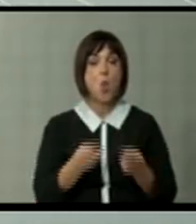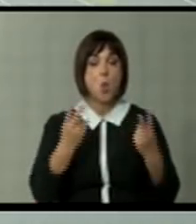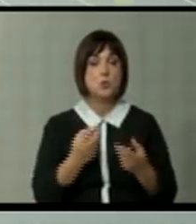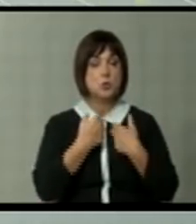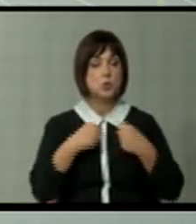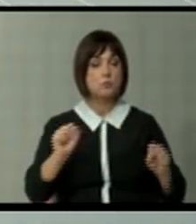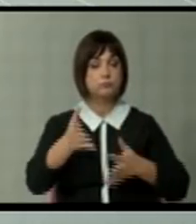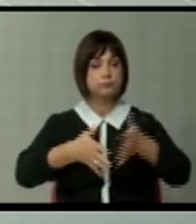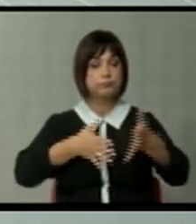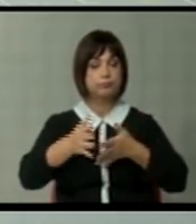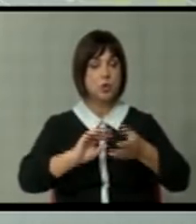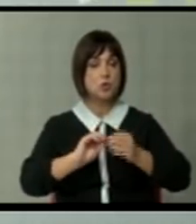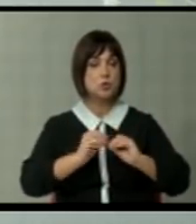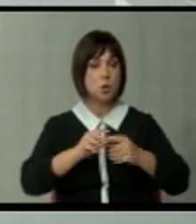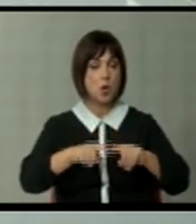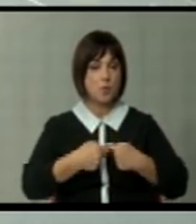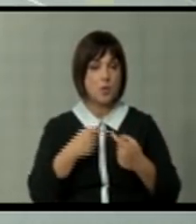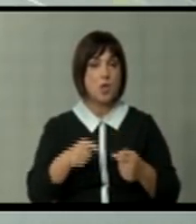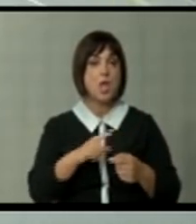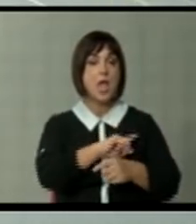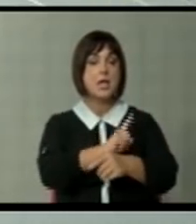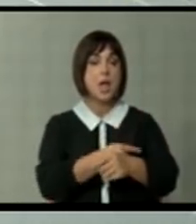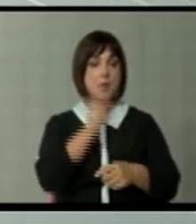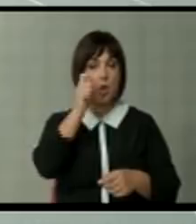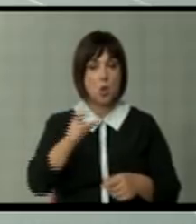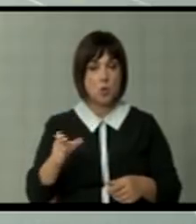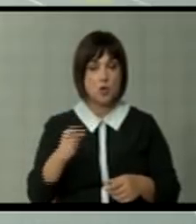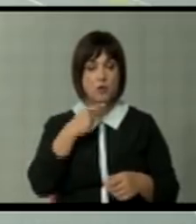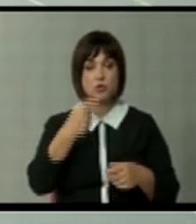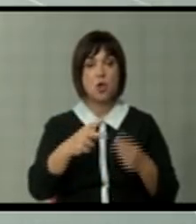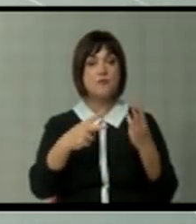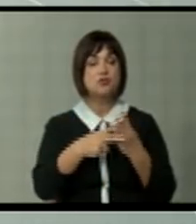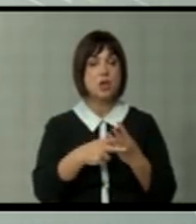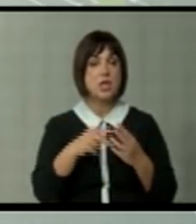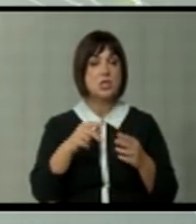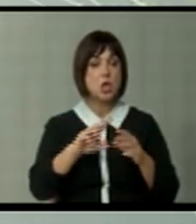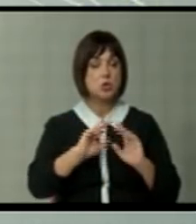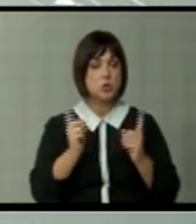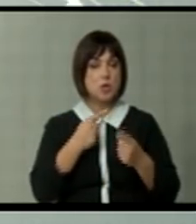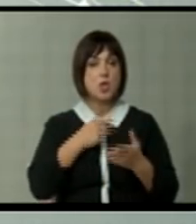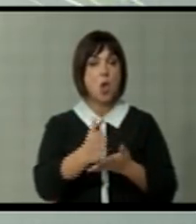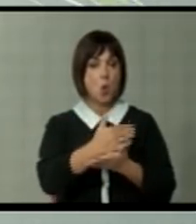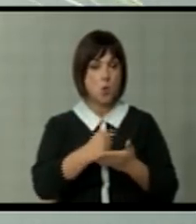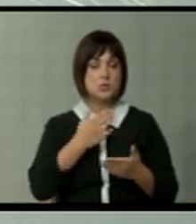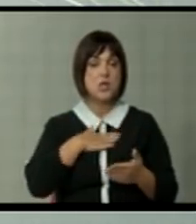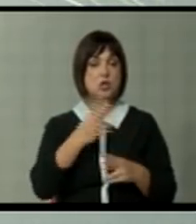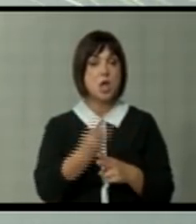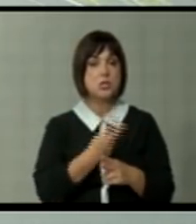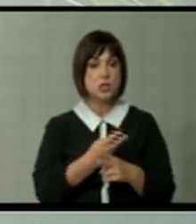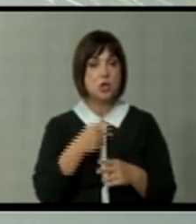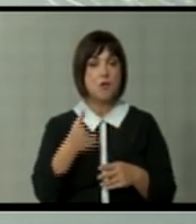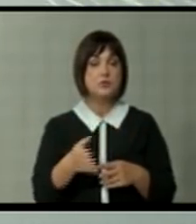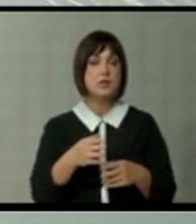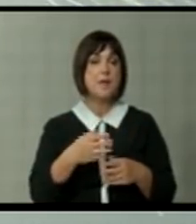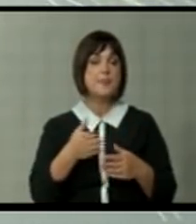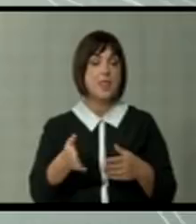слободниот проток на стоки услуги, луги и капитал, впрочем, како што и во Шенген зоната, ќе носи бенефити за нашата држава. Заради